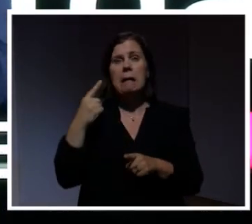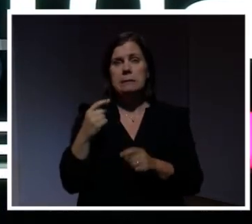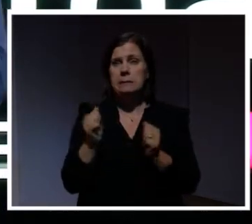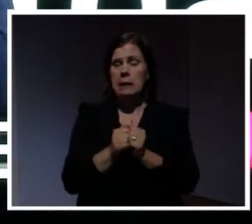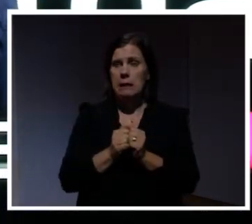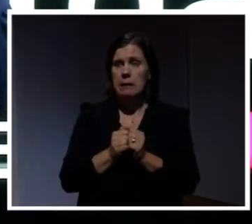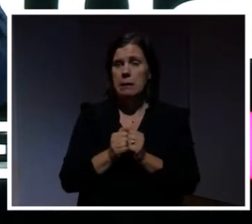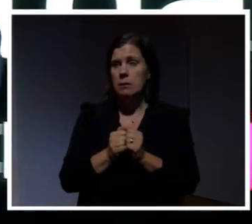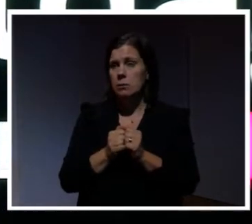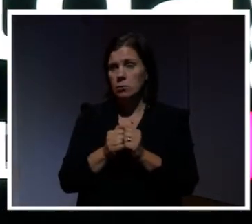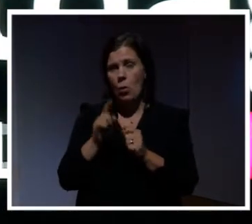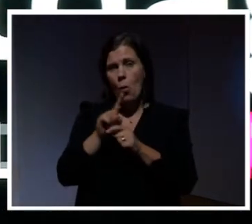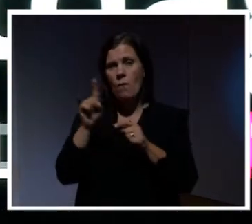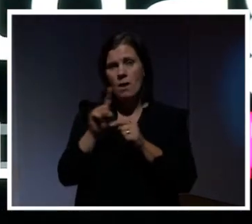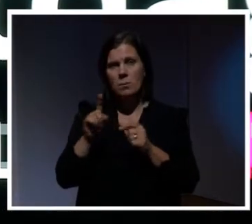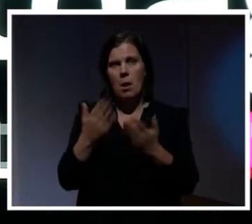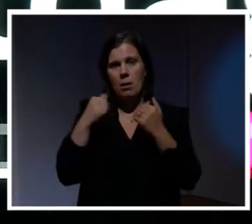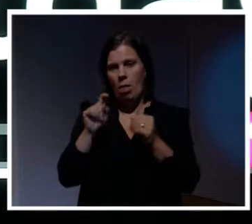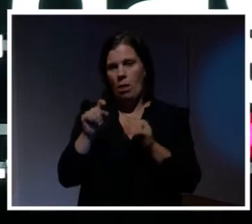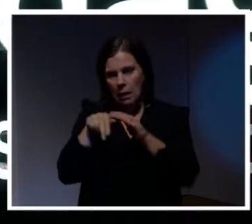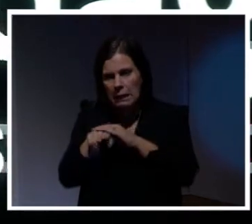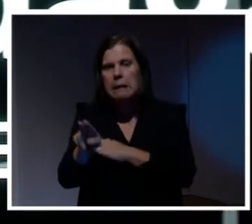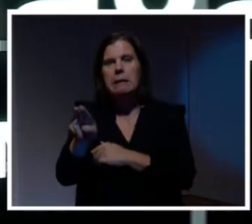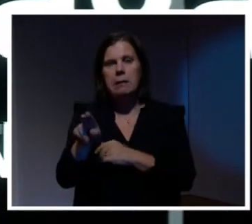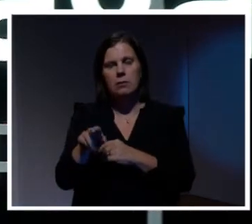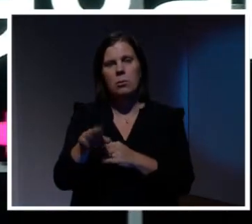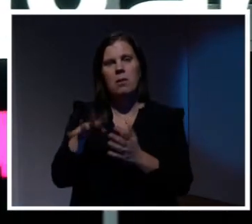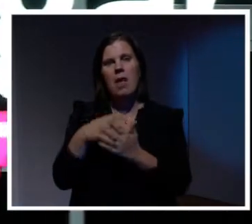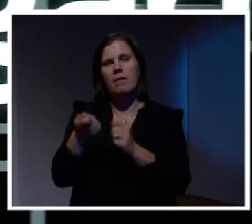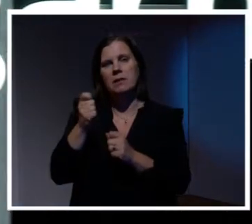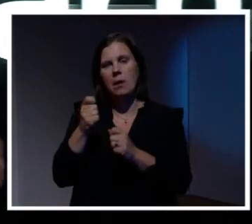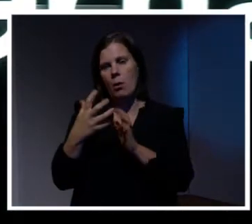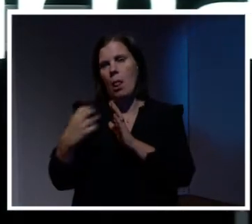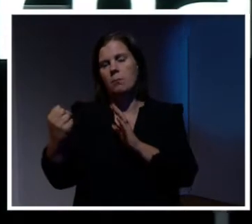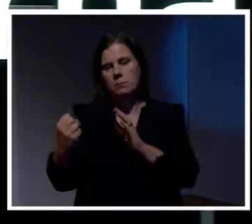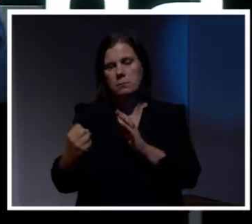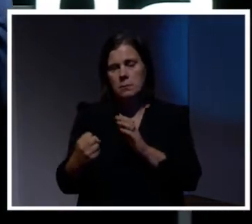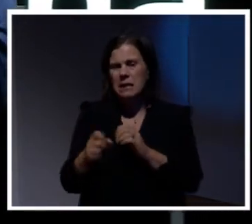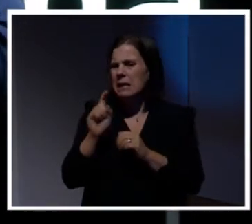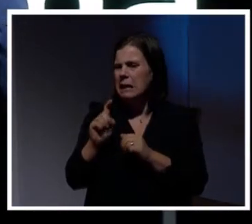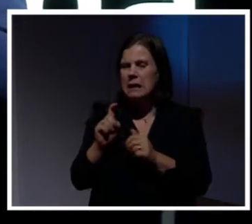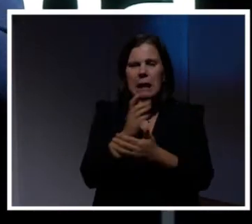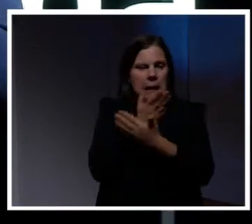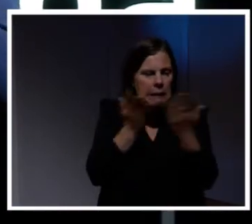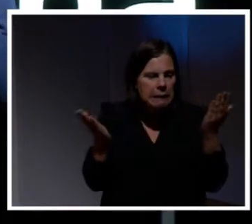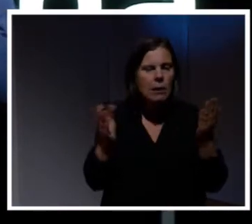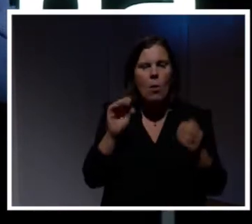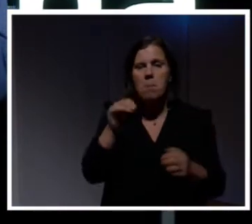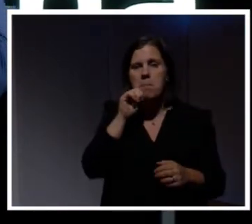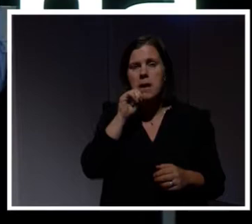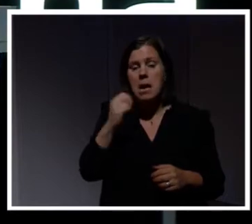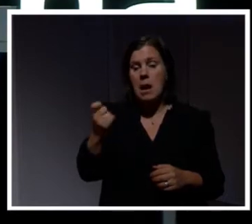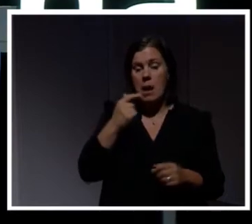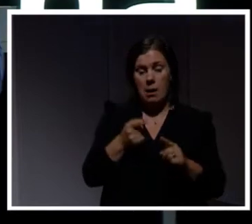som nätfiskare leder in oss på den här typen av nätfiskewebplatser. Klicka inte på länkar i